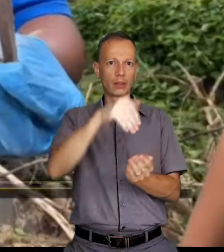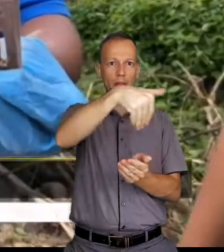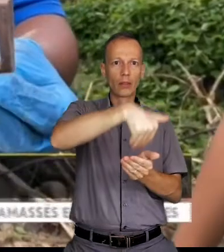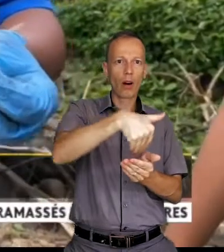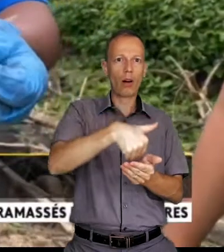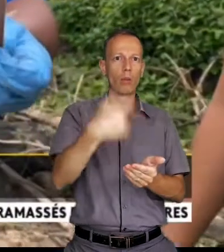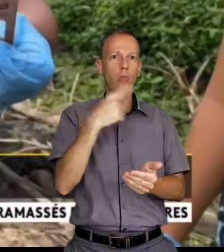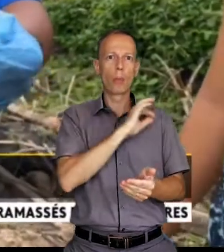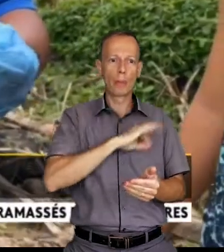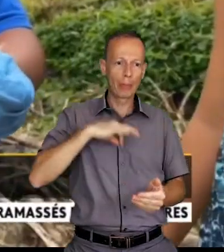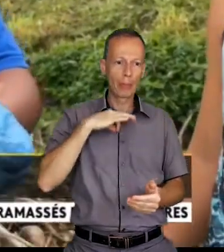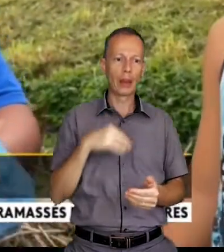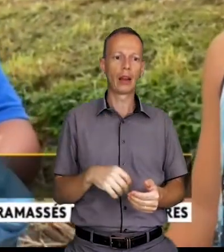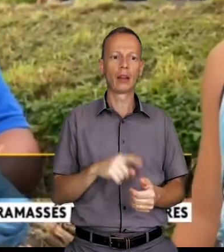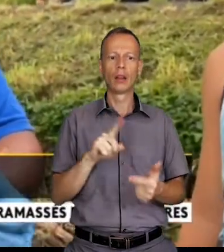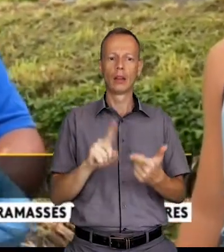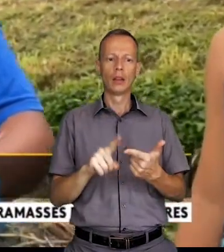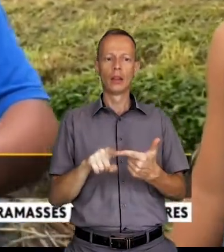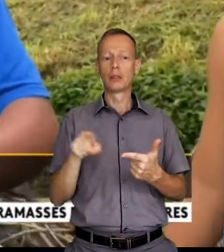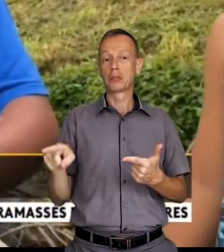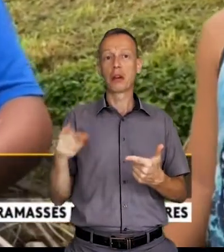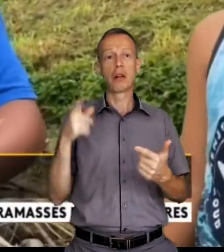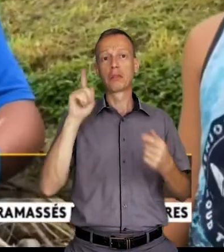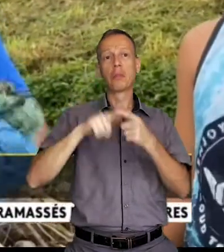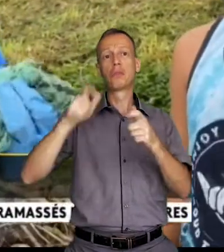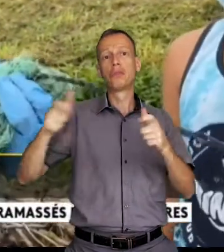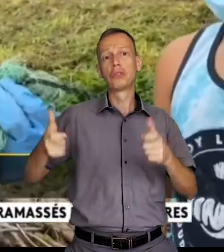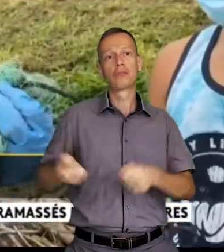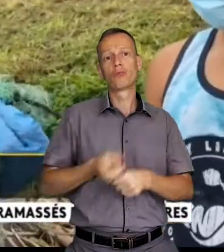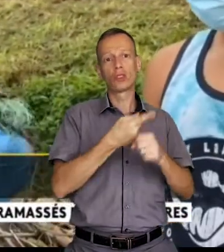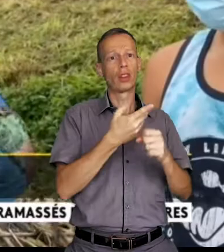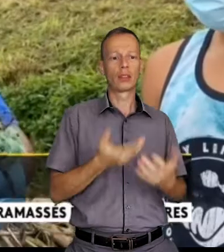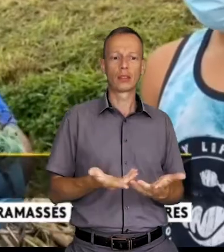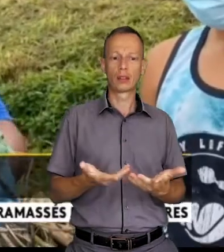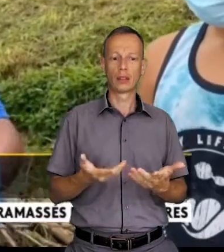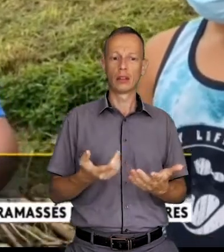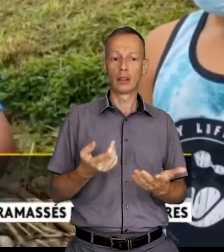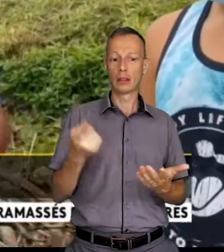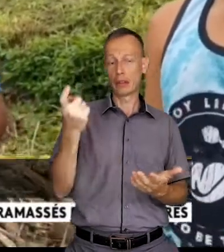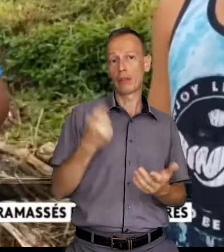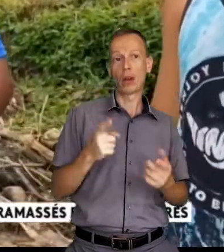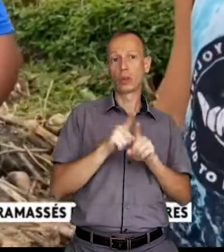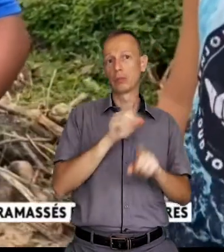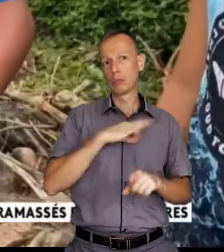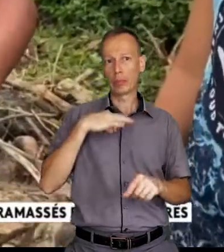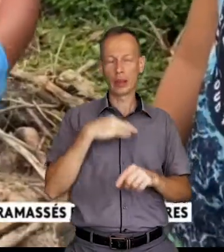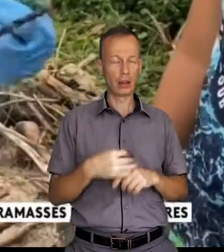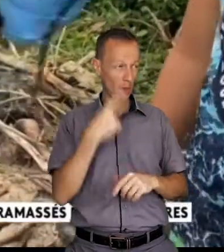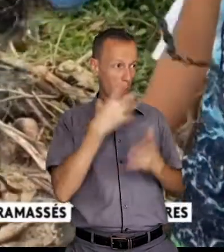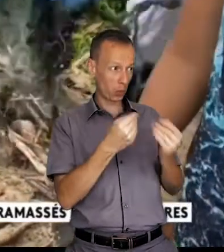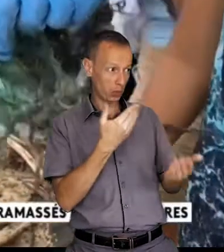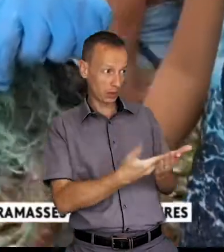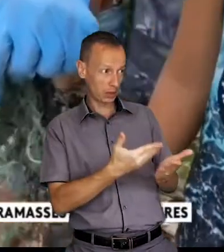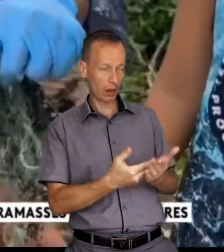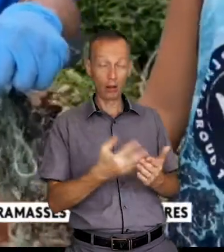'anarche ou avant la récolte. Et ça, ce sont des déchets industriels. Il